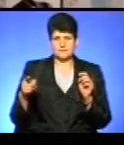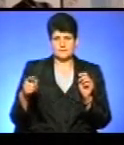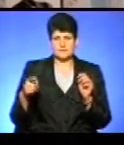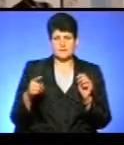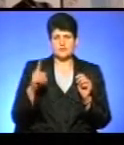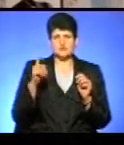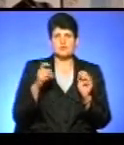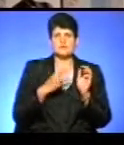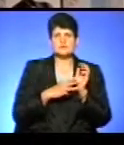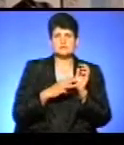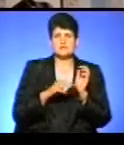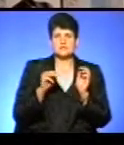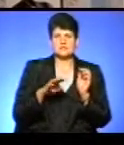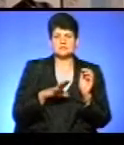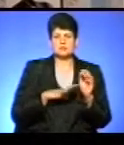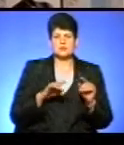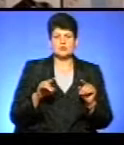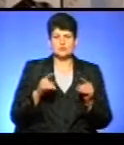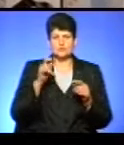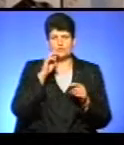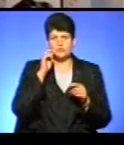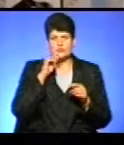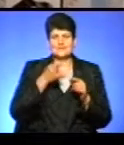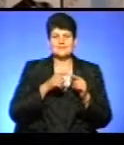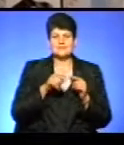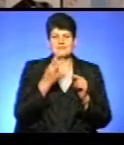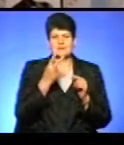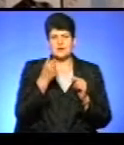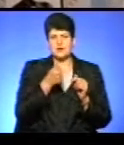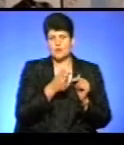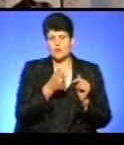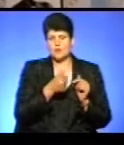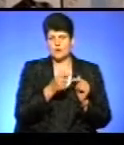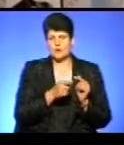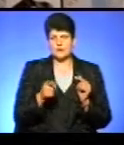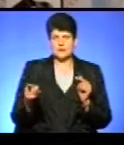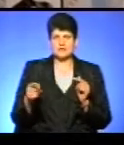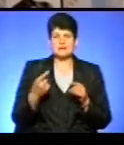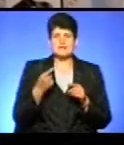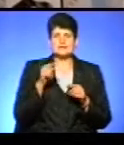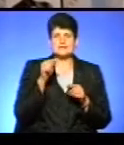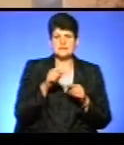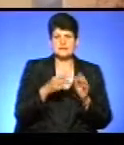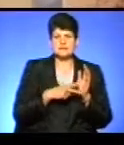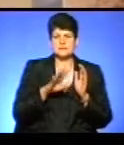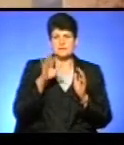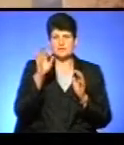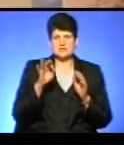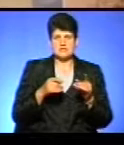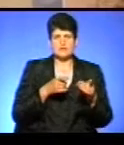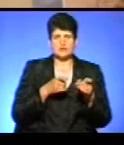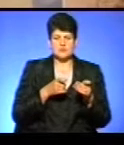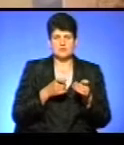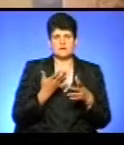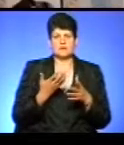180 тисяч було арештовано на Україні за ці два роки. Із них дві треті були розстріляні, а одна третя в таборах